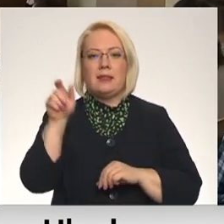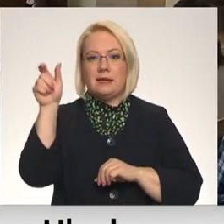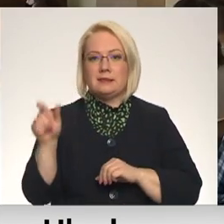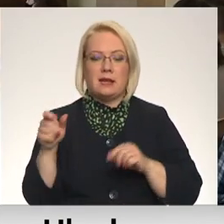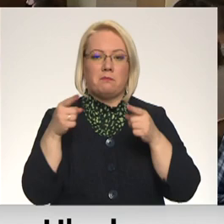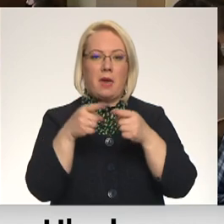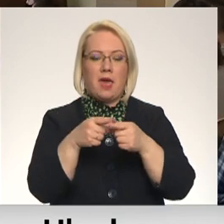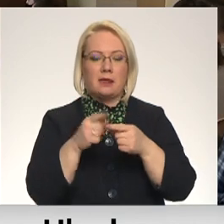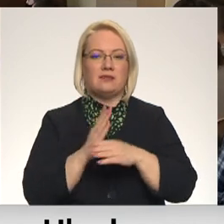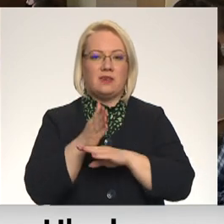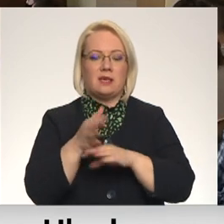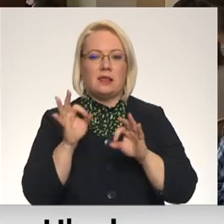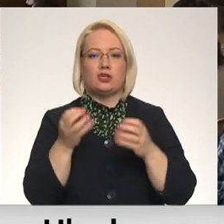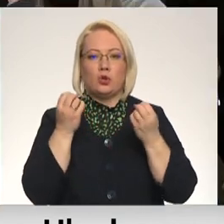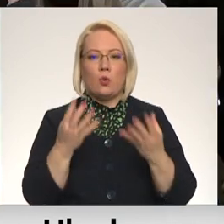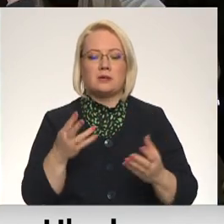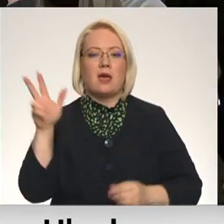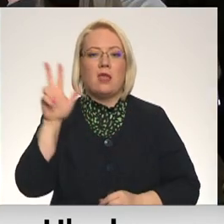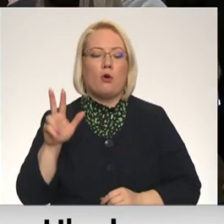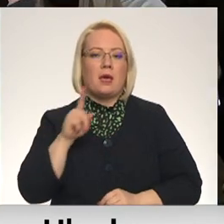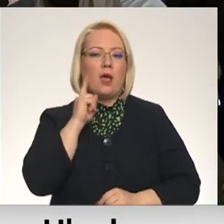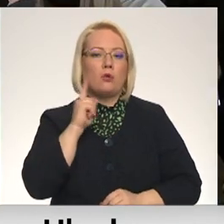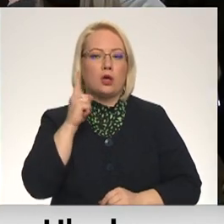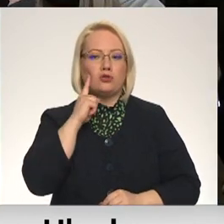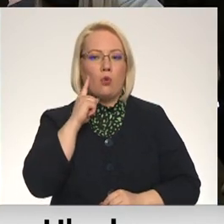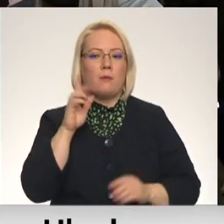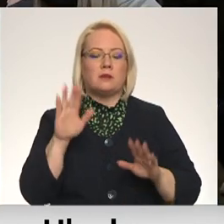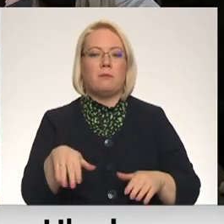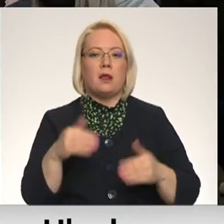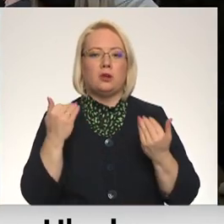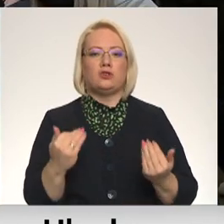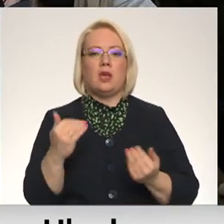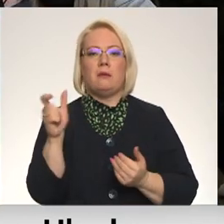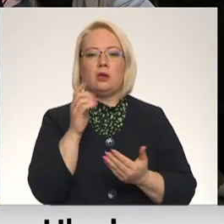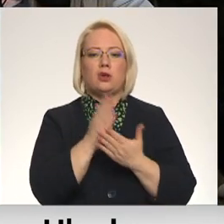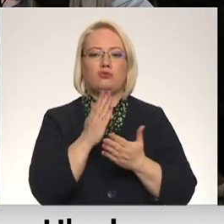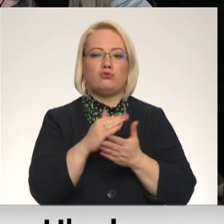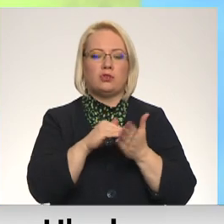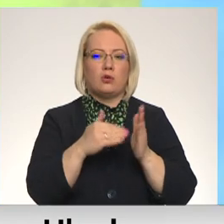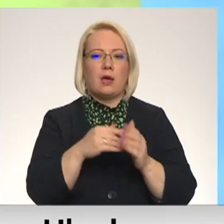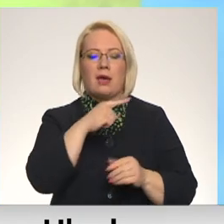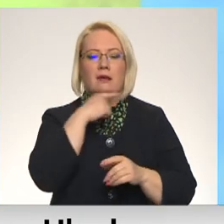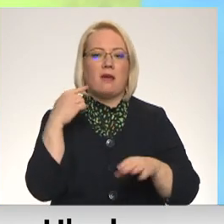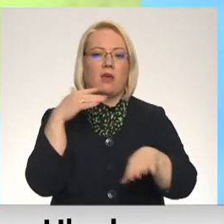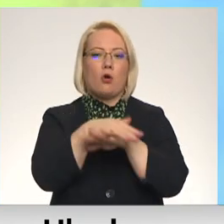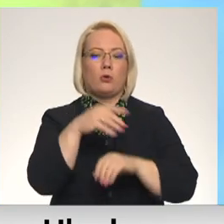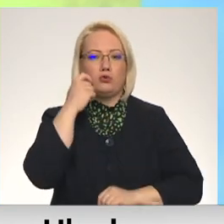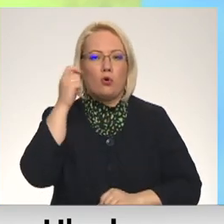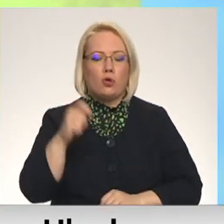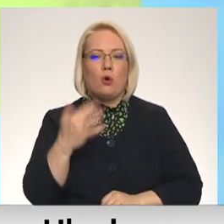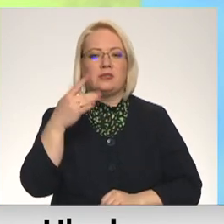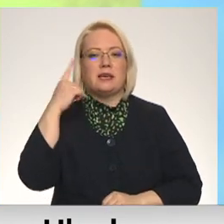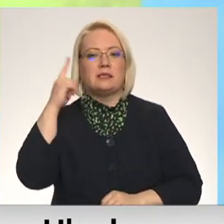šā vizīta esot noskaidrot tieši Daugavpils jaunieši domas par šī brīža esošo situāciju, kad Krievija ir iebrakusi Ukrainā un cik zinoši ir